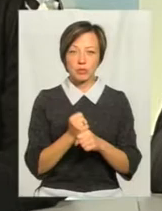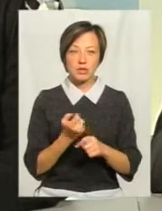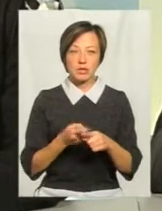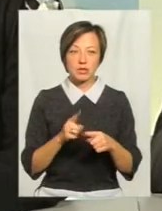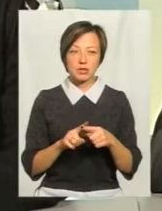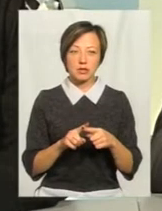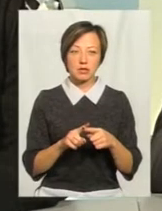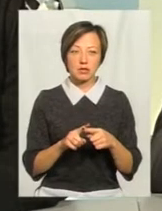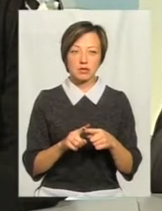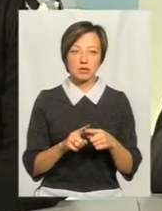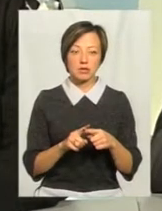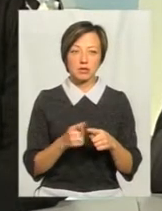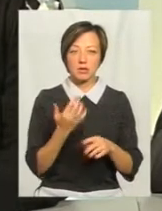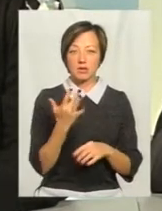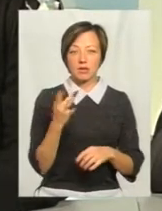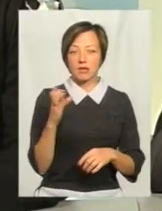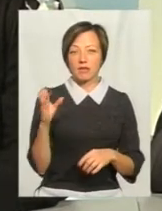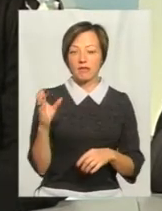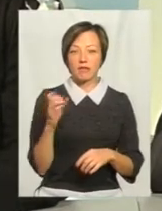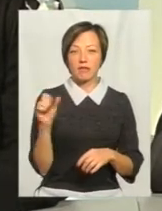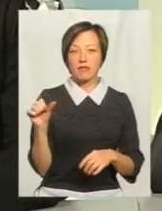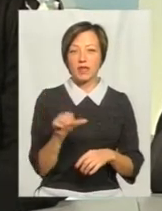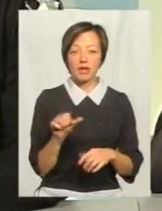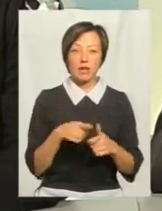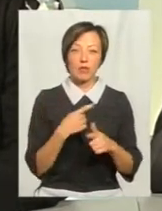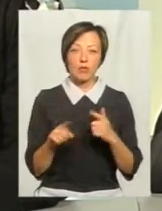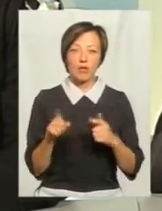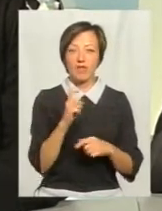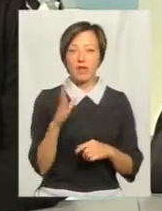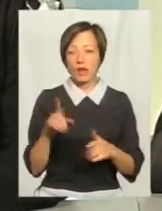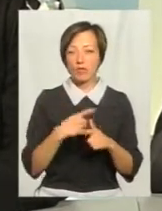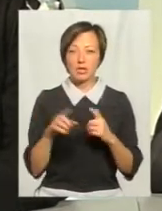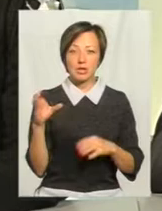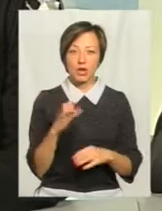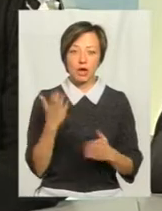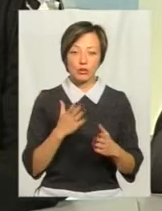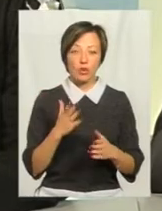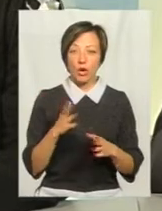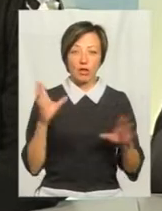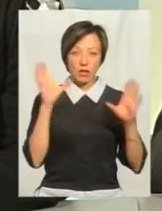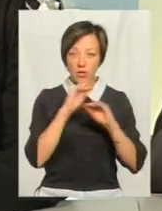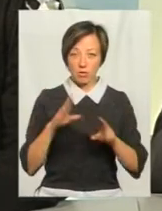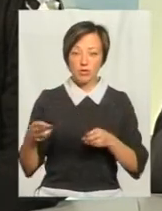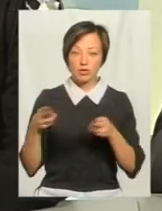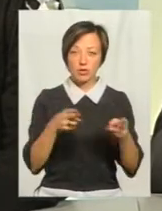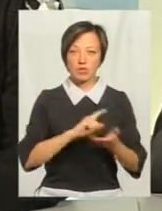то це лічені хвилини, секунди, можливо. А якщо не піддається, то ми мусимо оперативно виїжджати на даний об